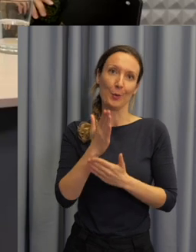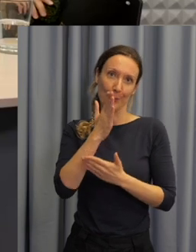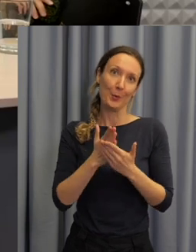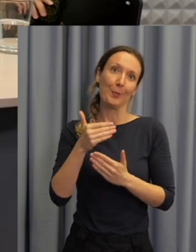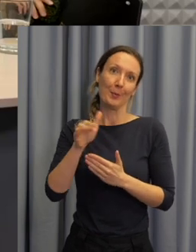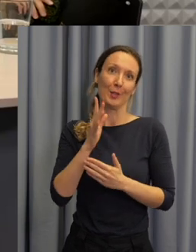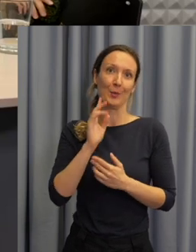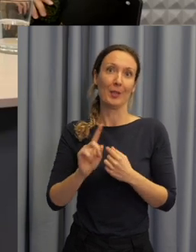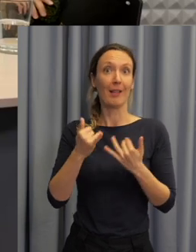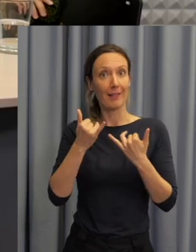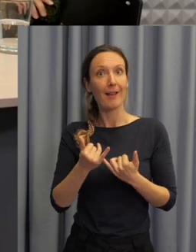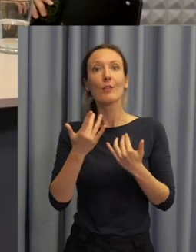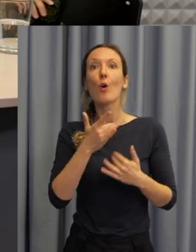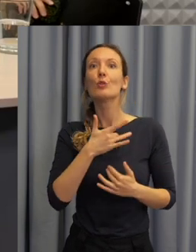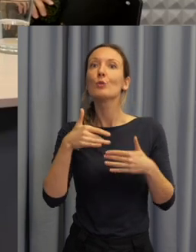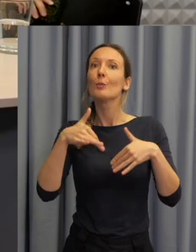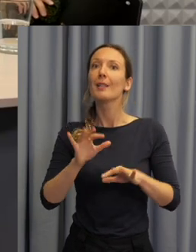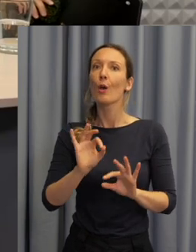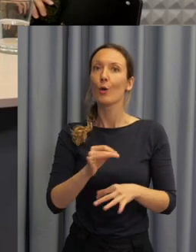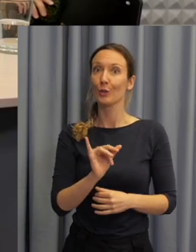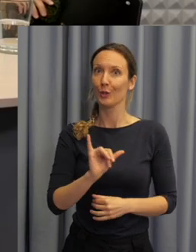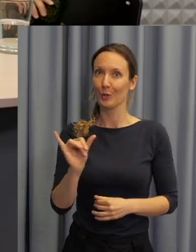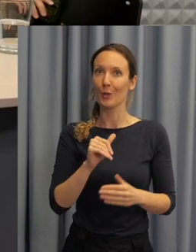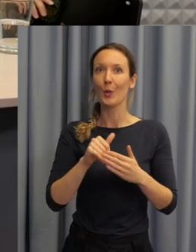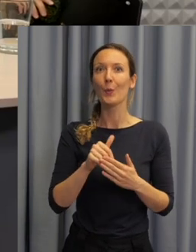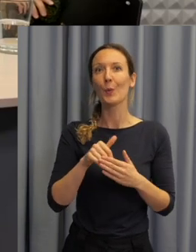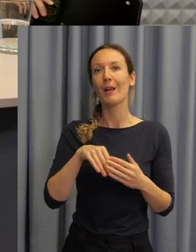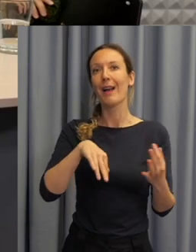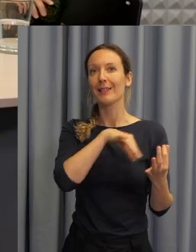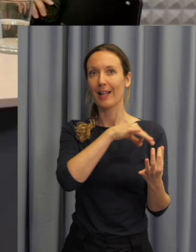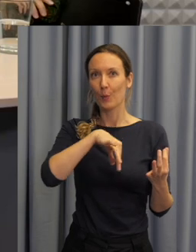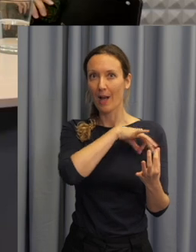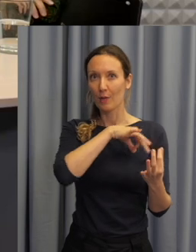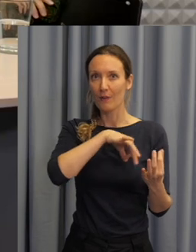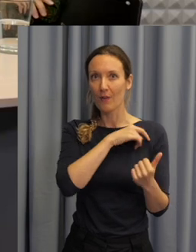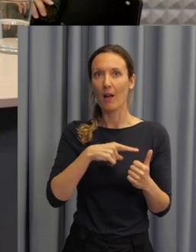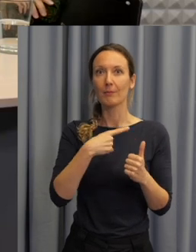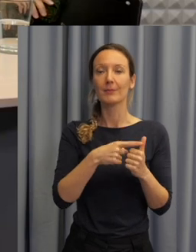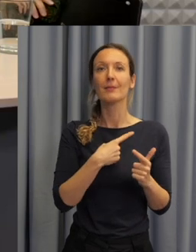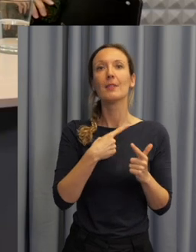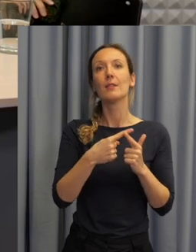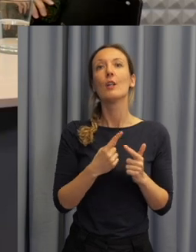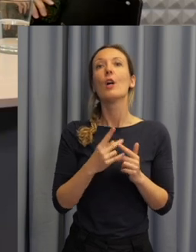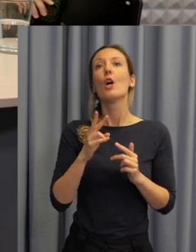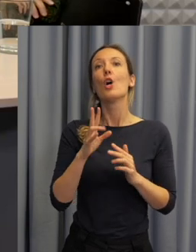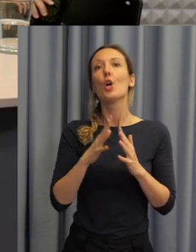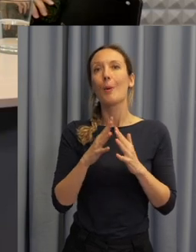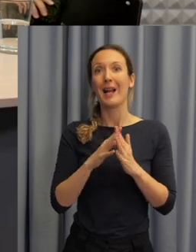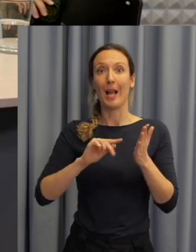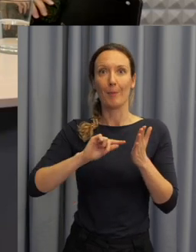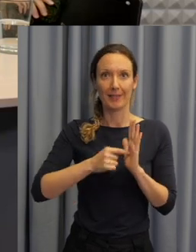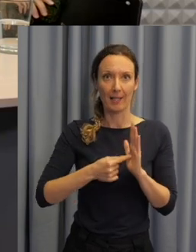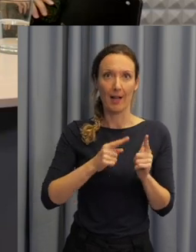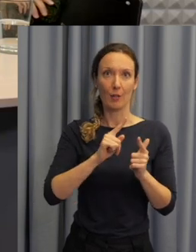Takže prosím, vítám mezi námi paní Andreou Hudákovou, vítám mezi námi Romanu Petráňovou a